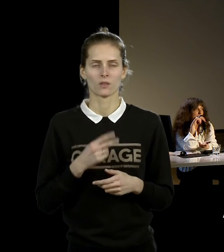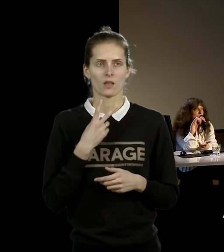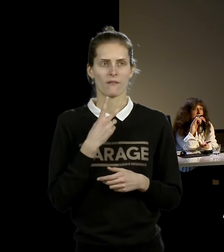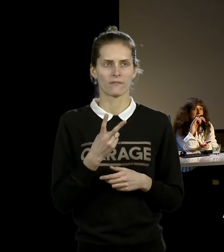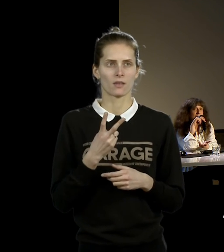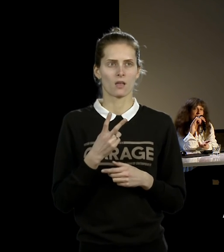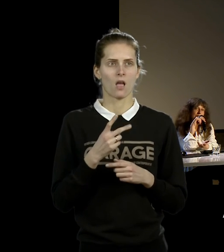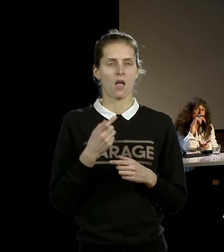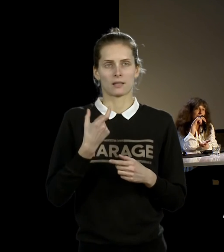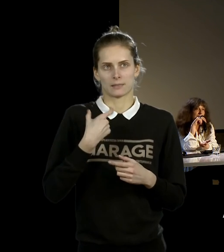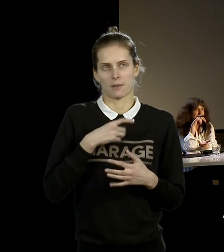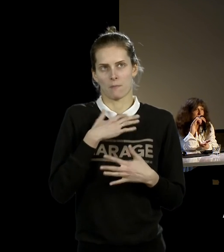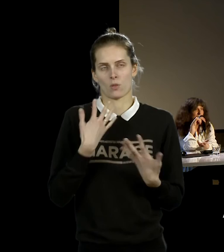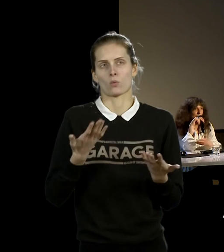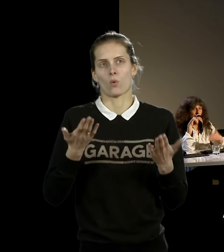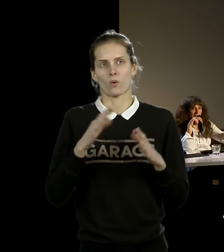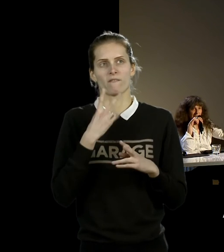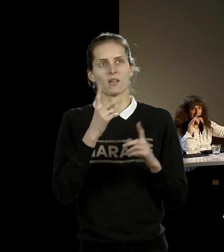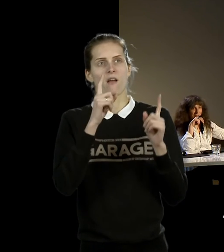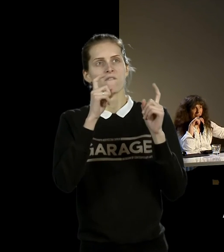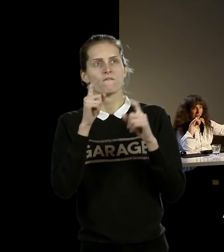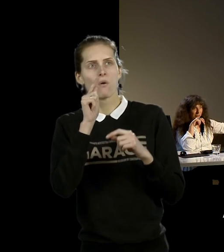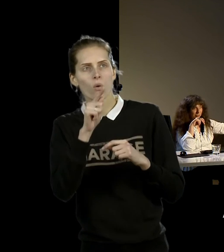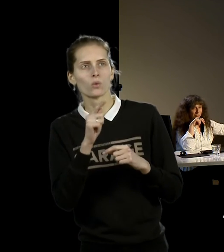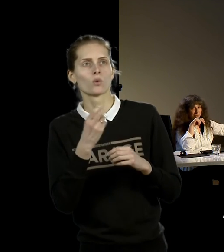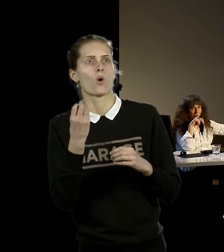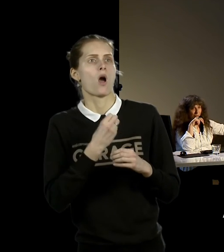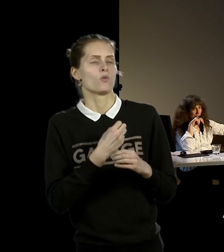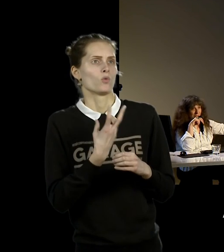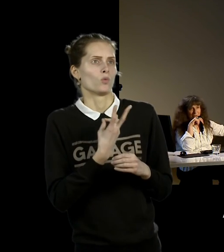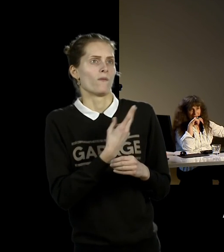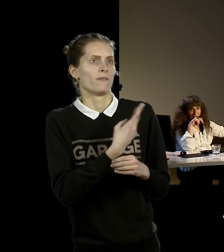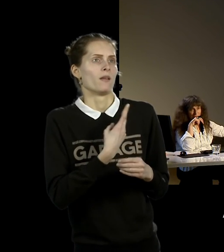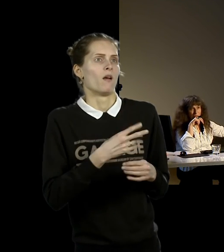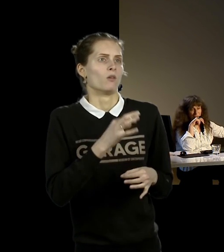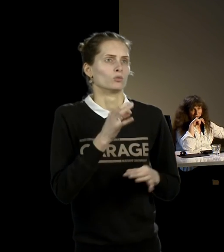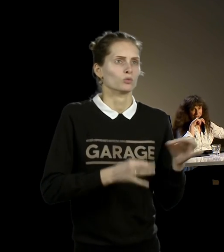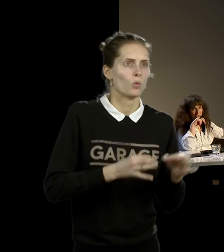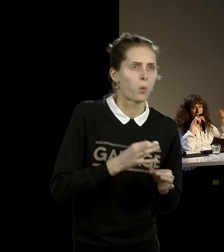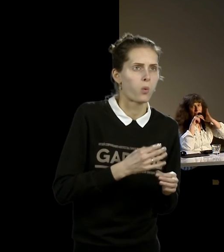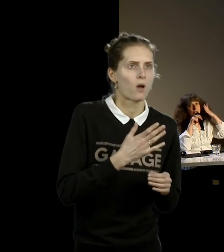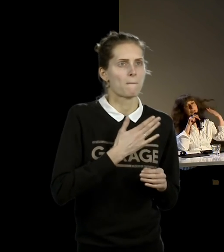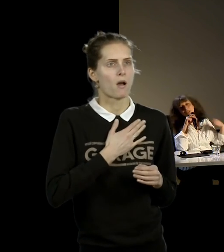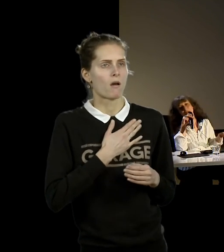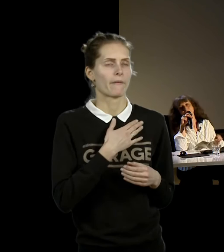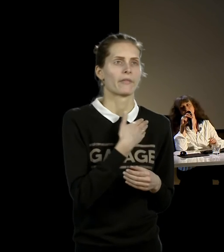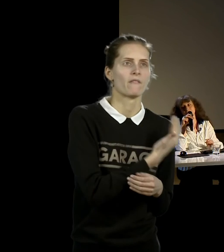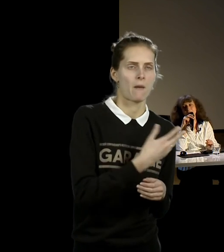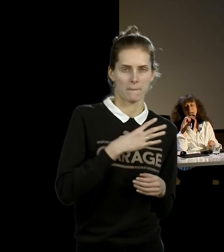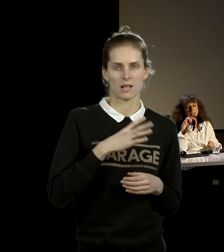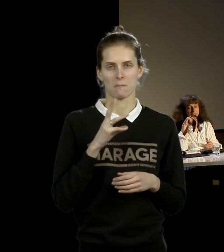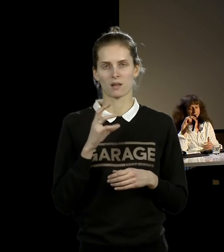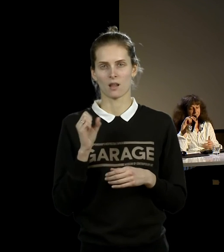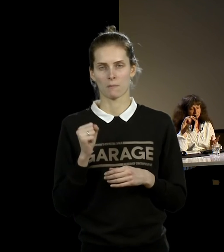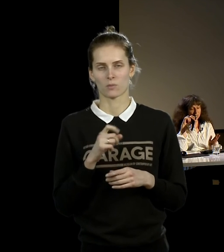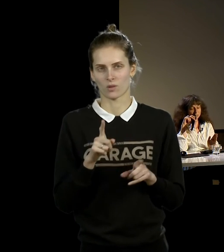Остались, например, фотографии, и еще с этими фотографиями надо судиться за них со своим бывшим партнером по этим акциям. Допустим, как это было в случае Марина Абрамович.